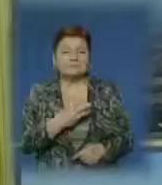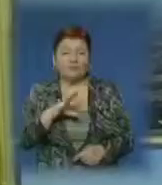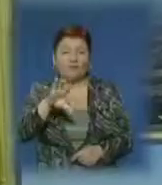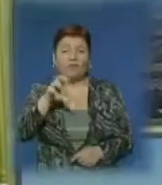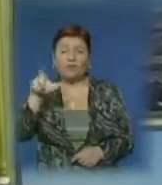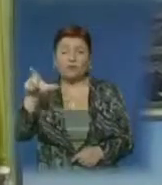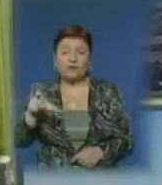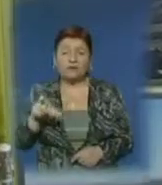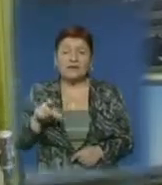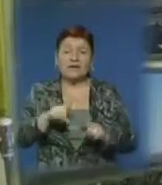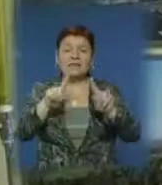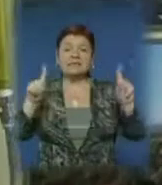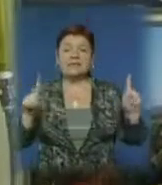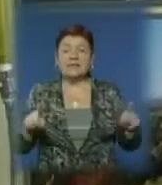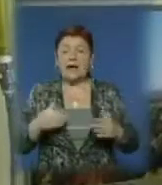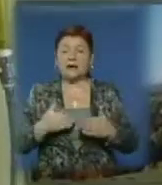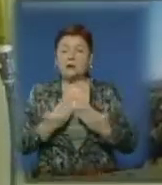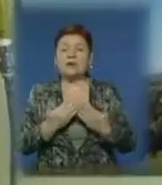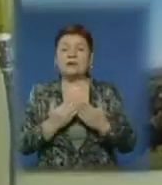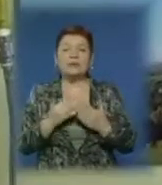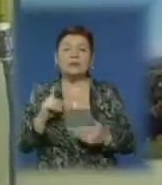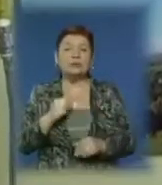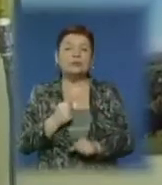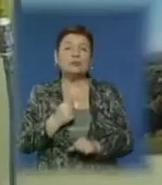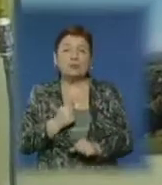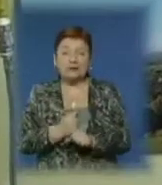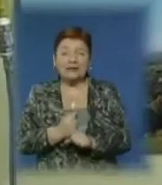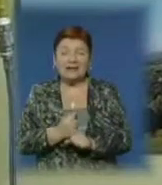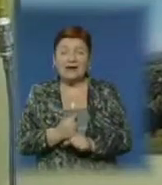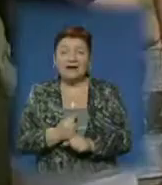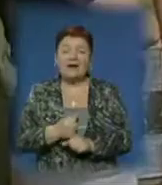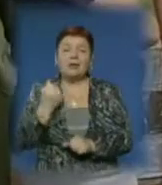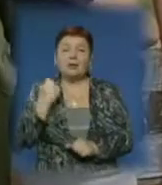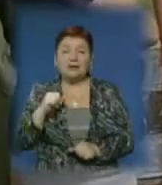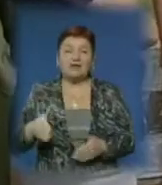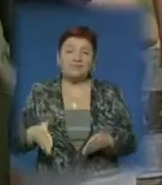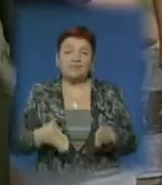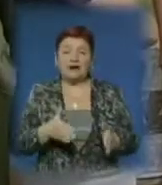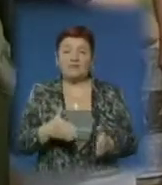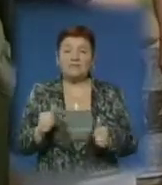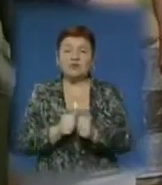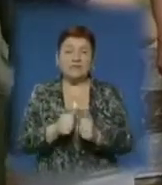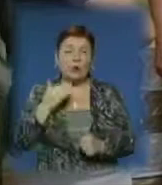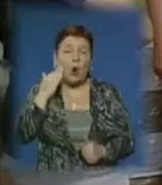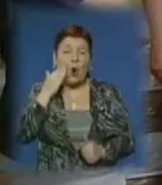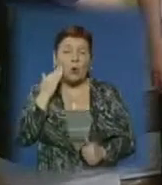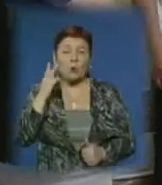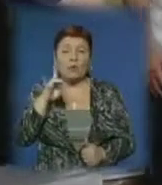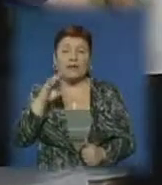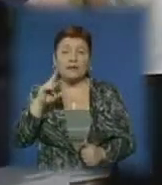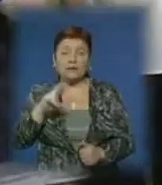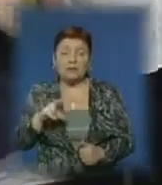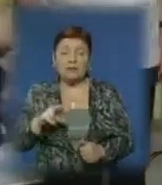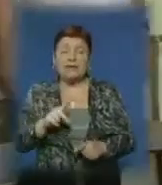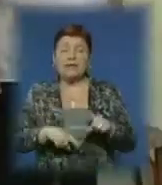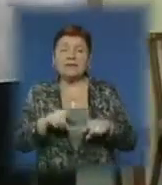панорамну світлину села до книги, і щоб зробити її, долав шлях у сусідню Румунію. Про тих, хто не підтримує зв'язок із